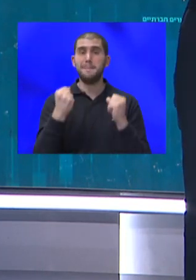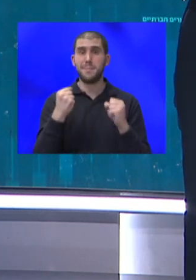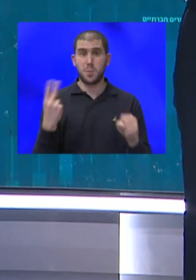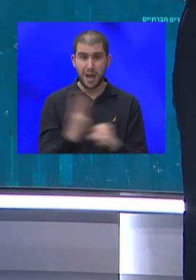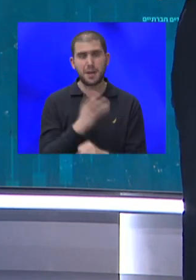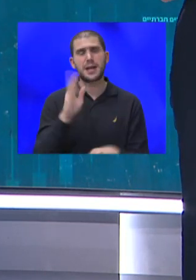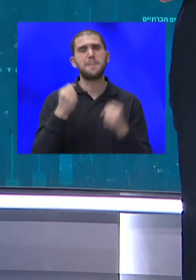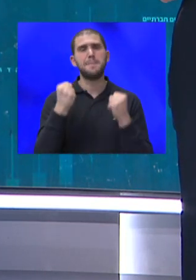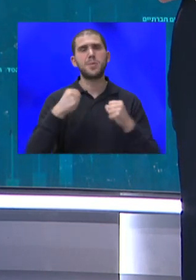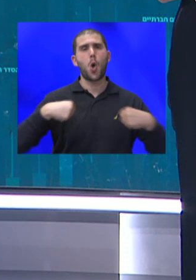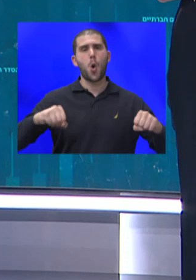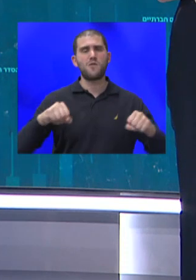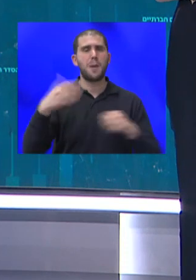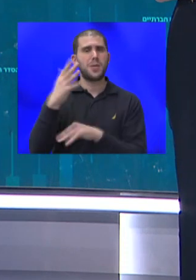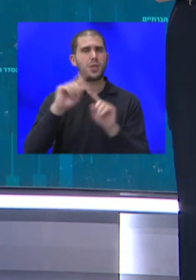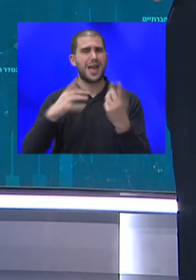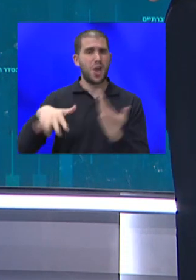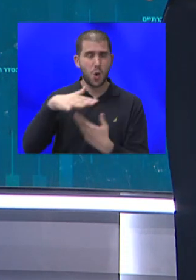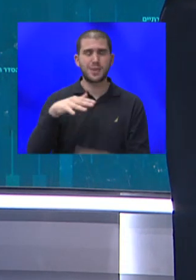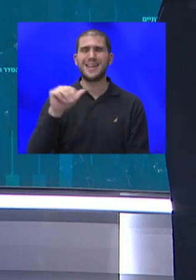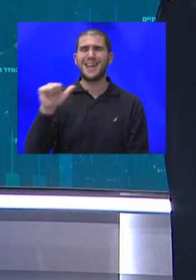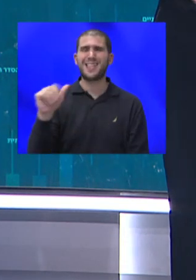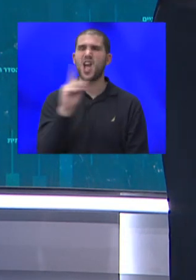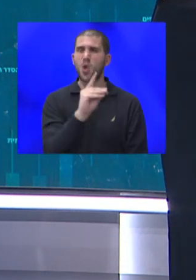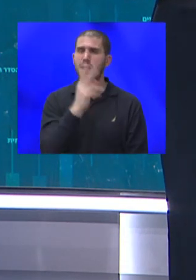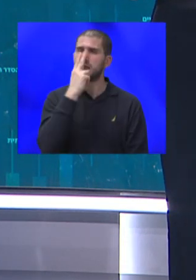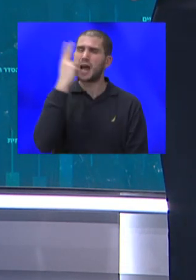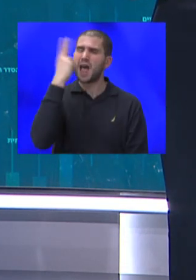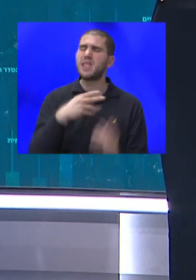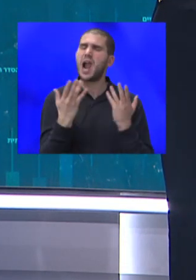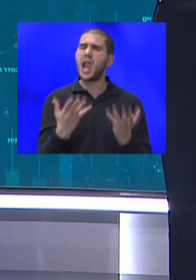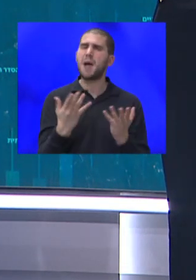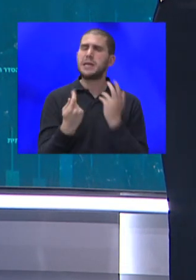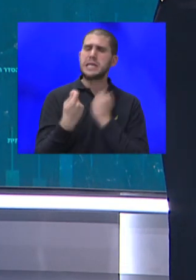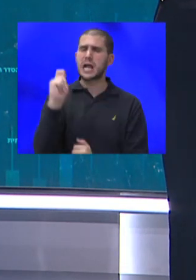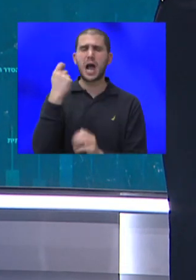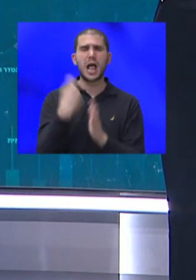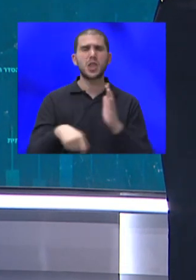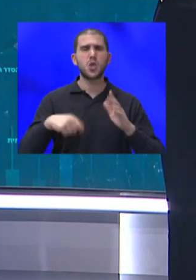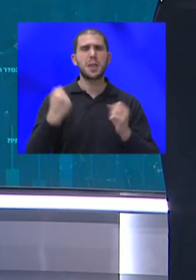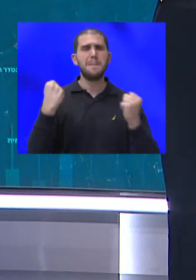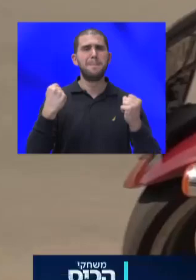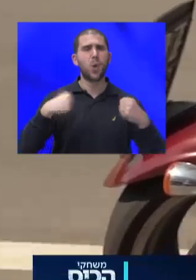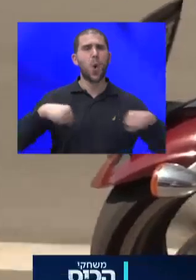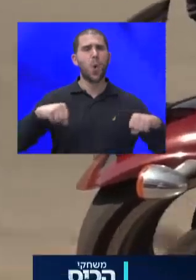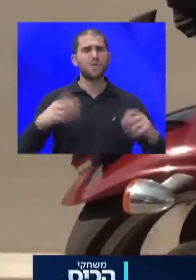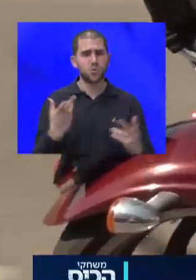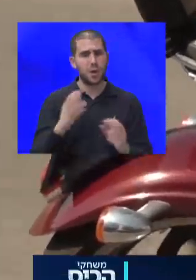במדינות אחרות. איתי דודי שלנו ניסה להבין למה כל כך יקר לרכוש כאן ביטוח לאופנוע, הפרטים בכתבה.